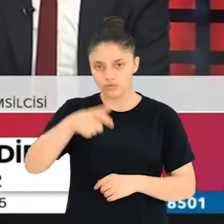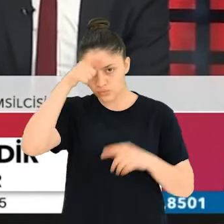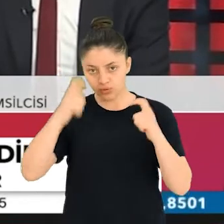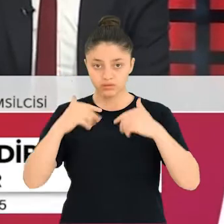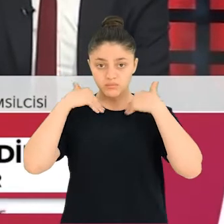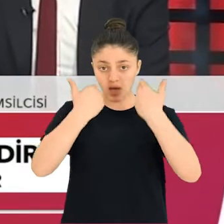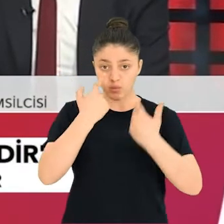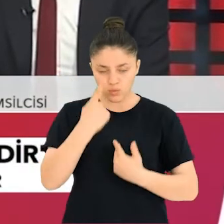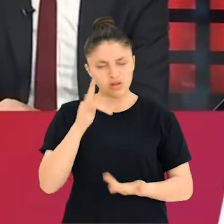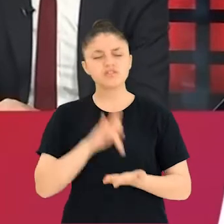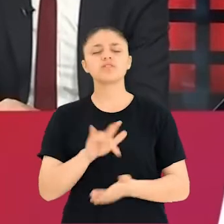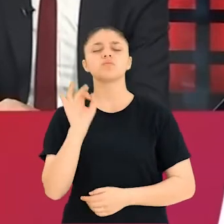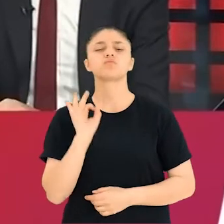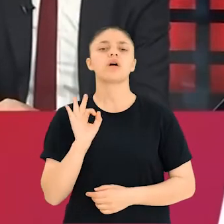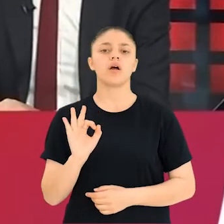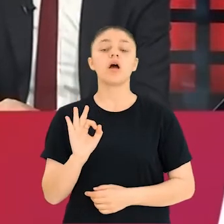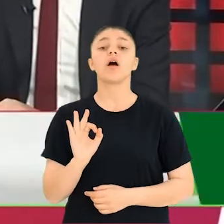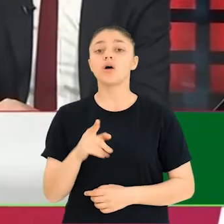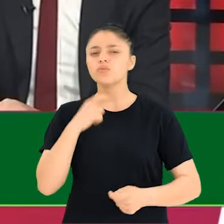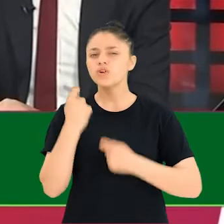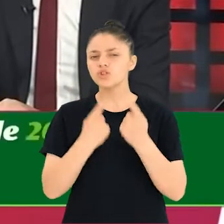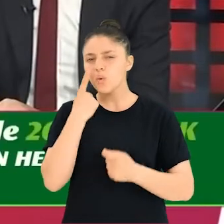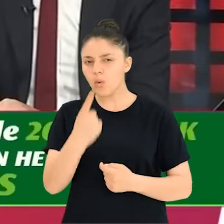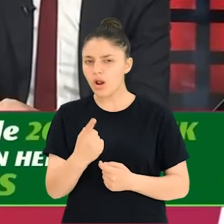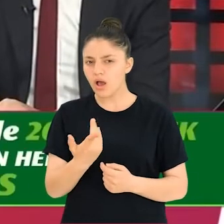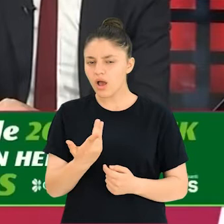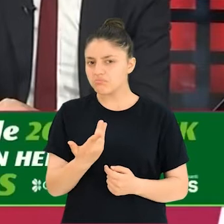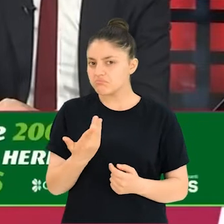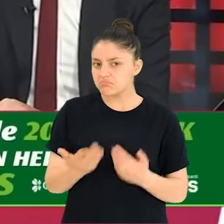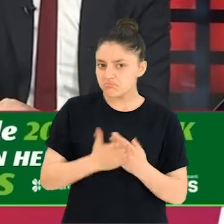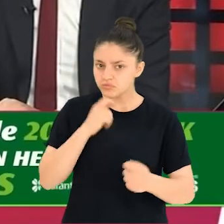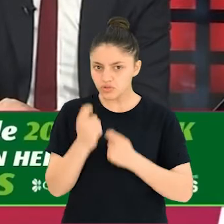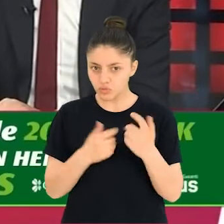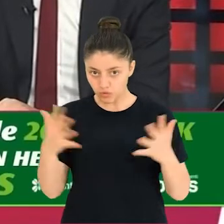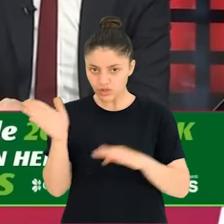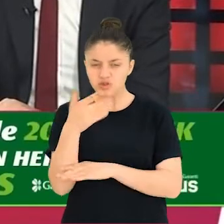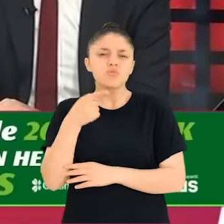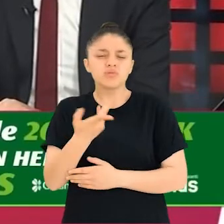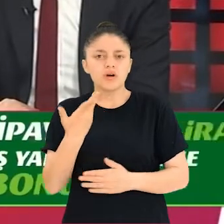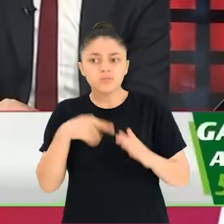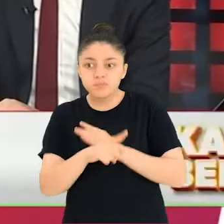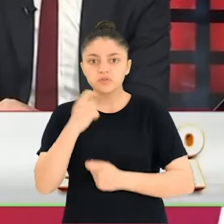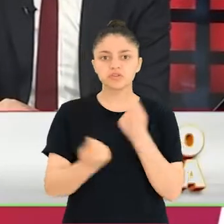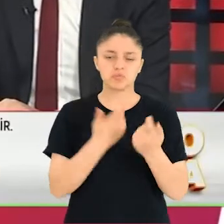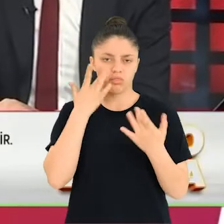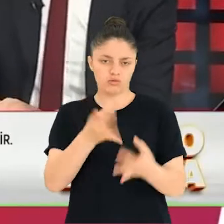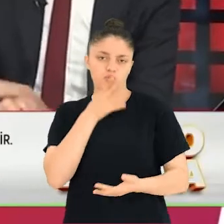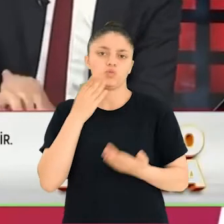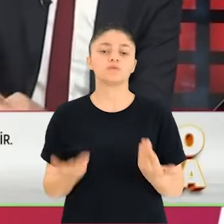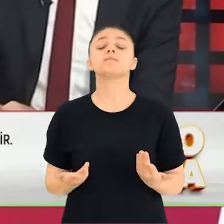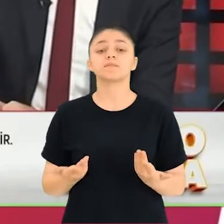ülkenin yargısı tarafından cezasız bırakılmayacak. Bu işin arkasında büyük elçilikler vardı gibi bir... tamamen ajan provokasyon meseleleri bunu hepimiz biliyoruz.